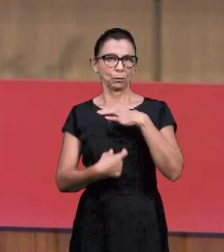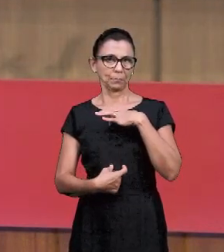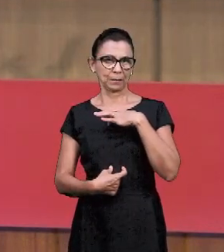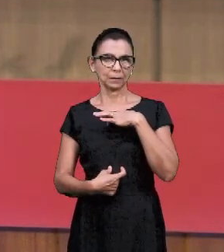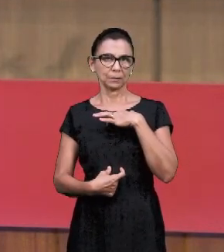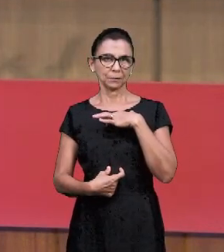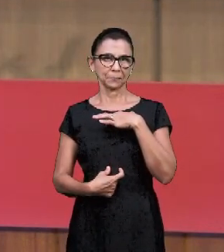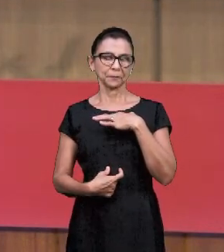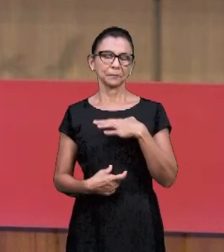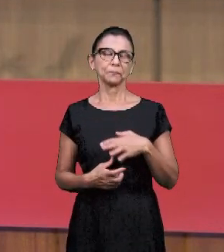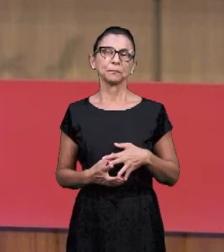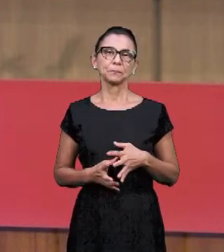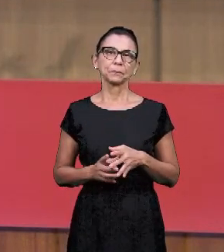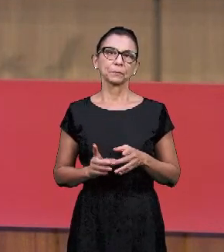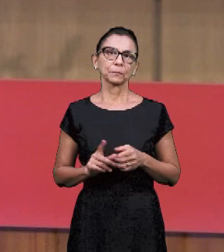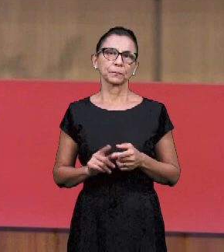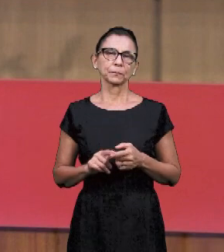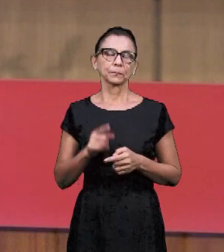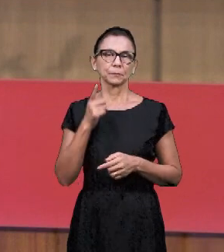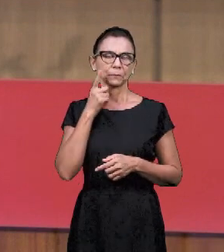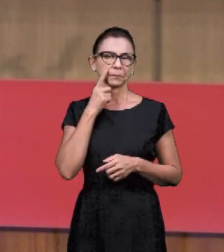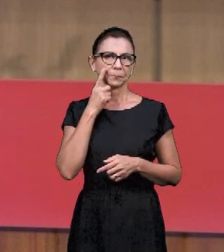Труженик в этот час.